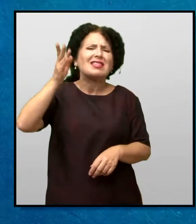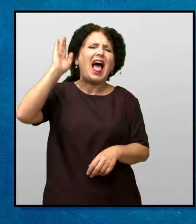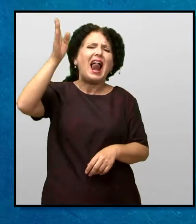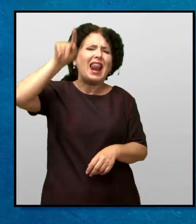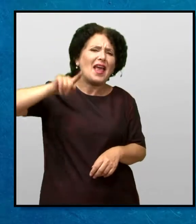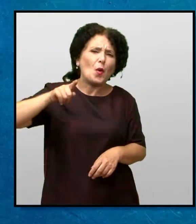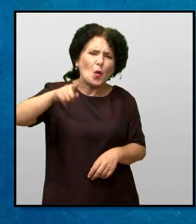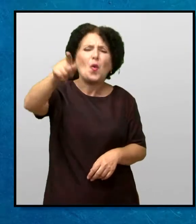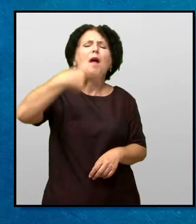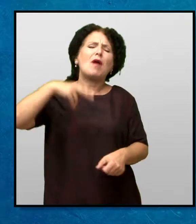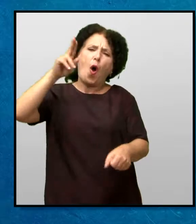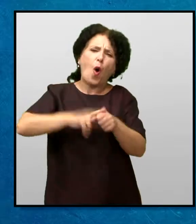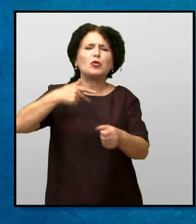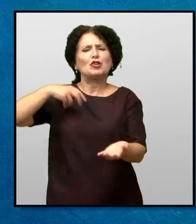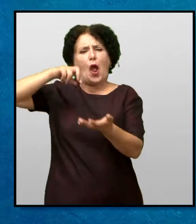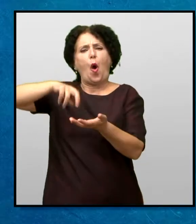беше толку далеку